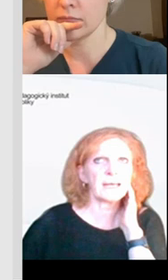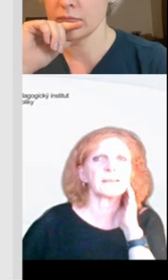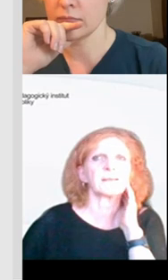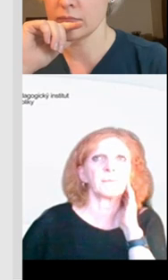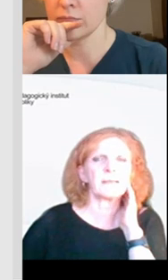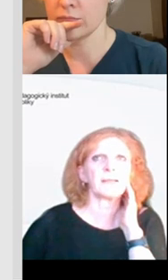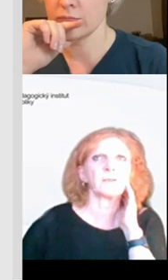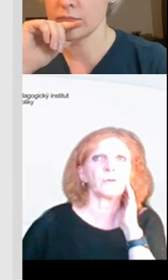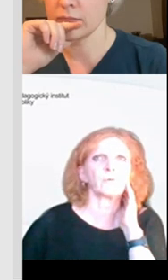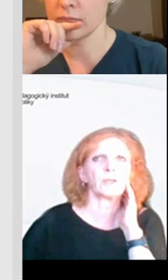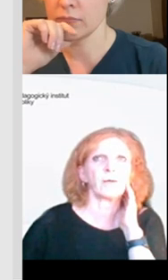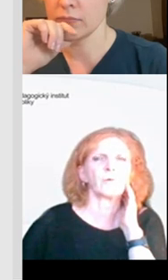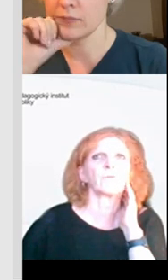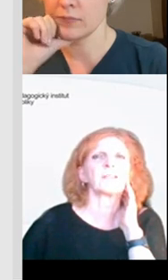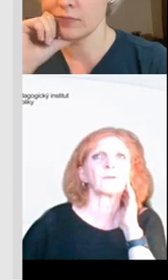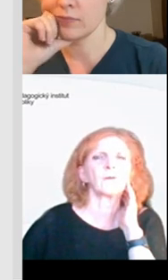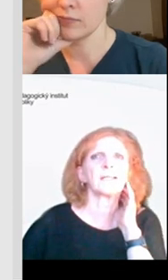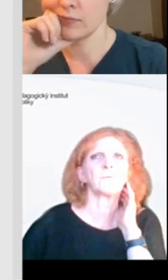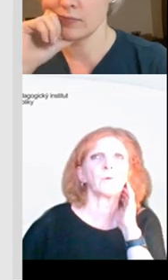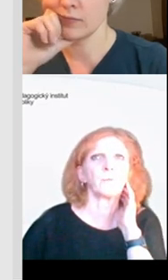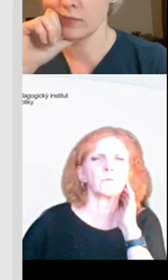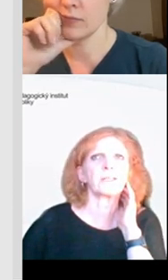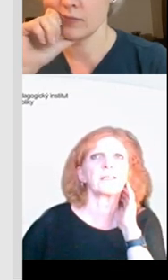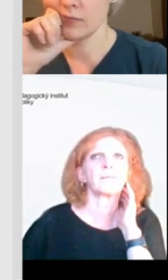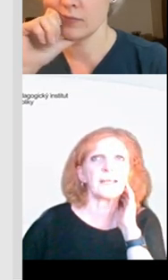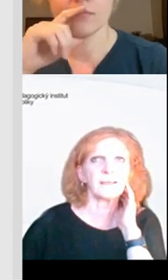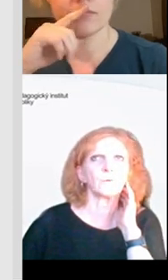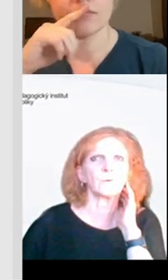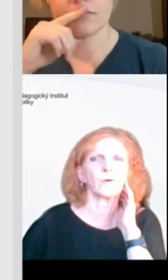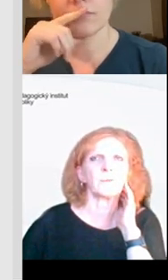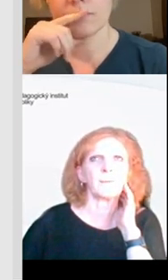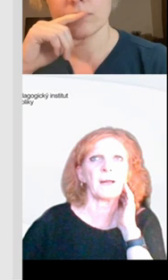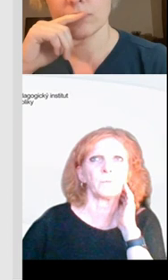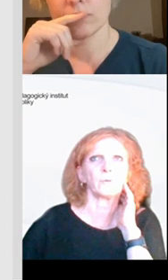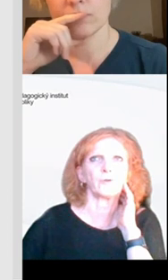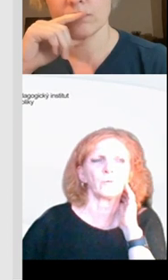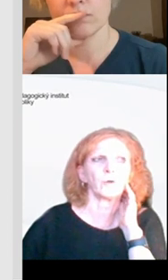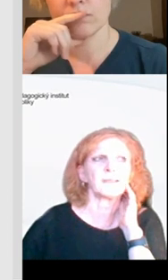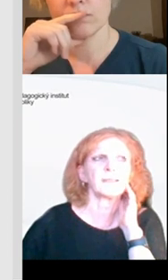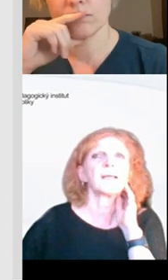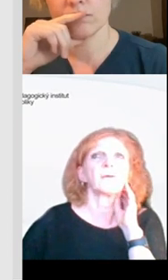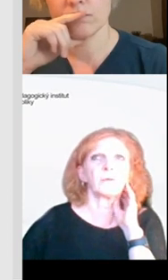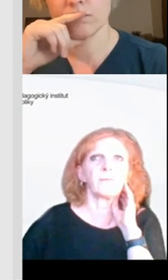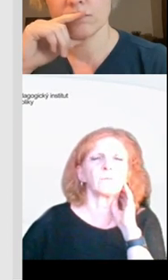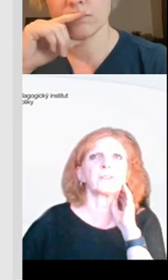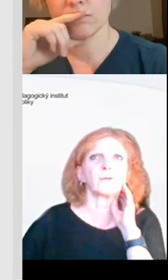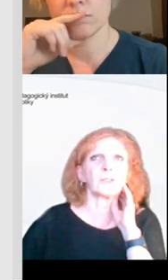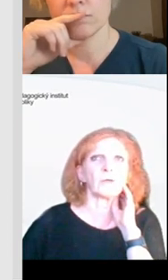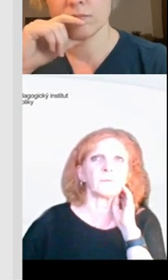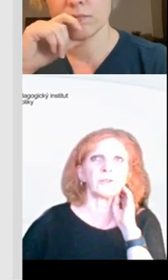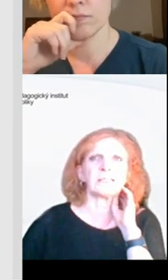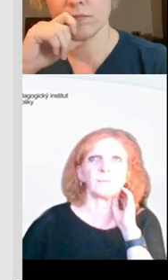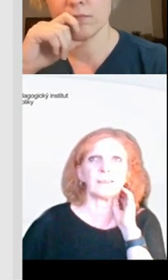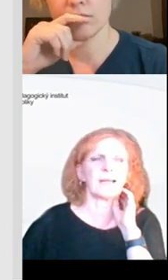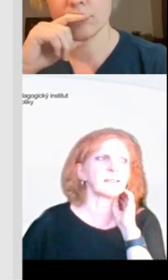předmět minimální doporučené úrovně s konkrétním doporučením, jak tu, kterou minimální doporučenou úrovní úroveň můžete